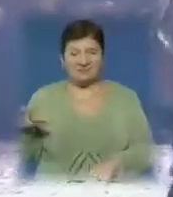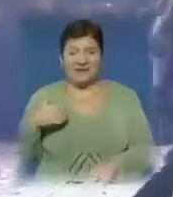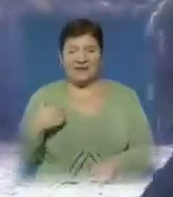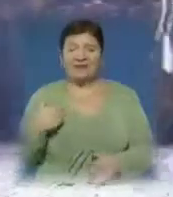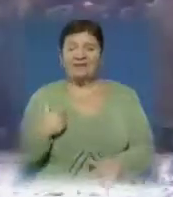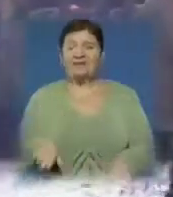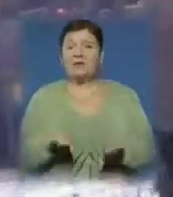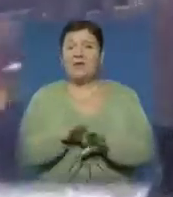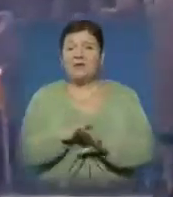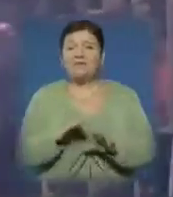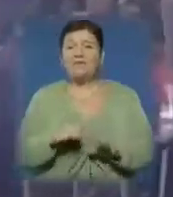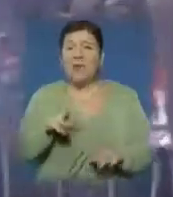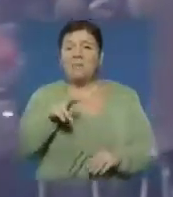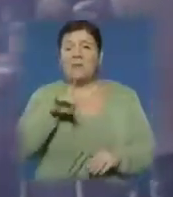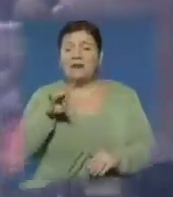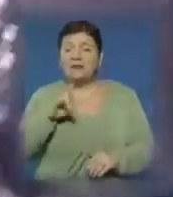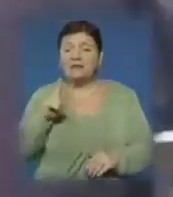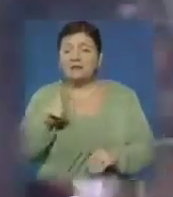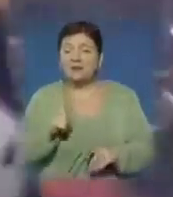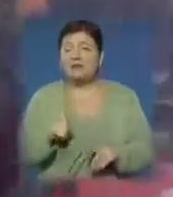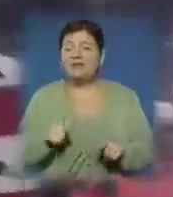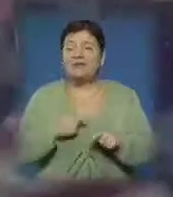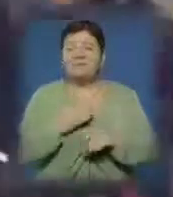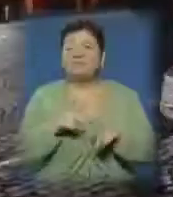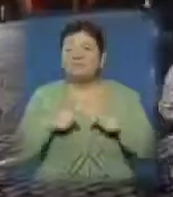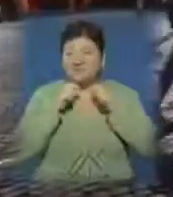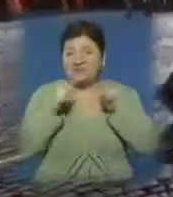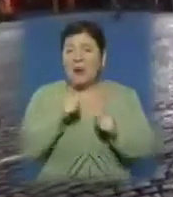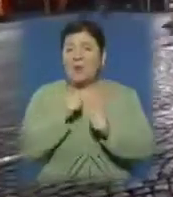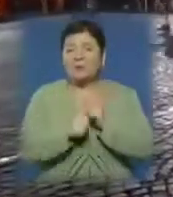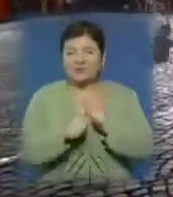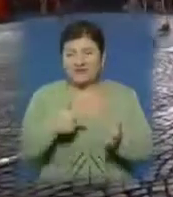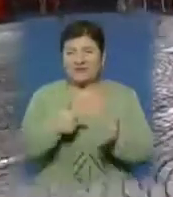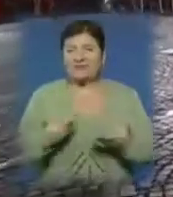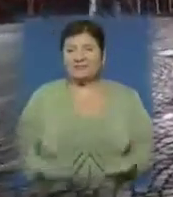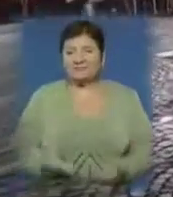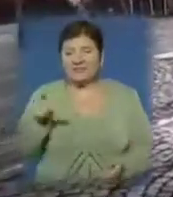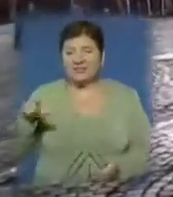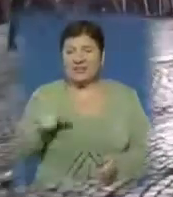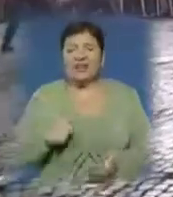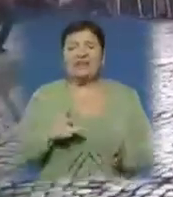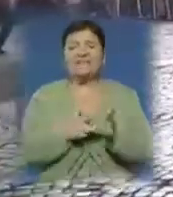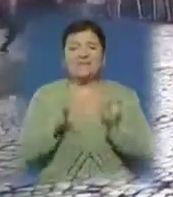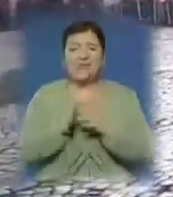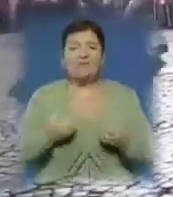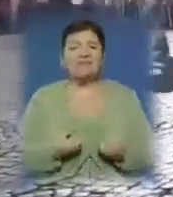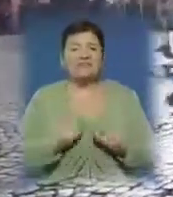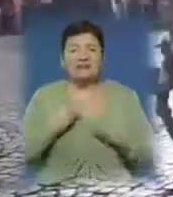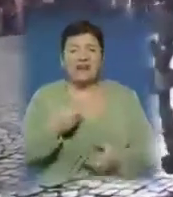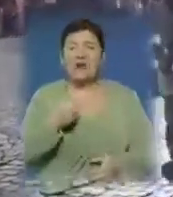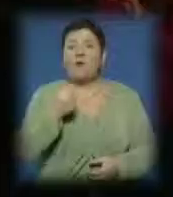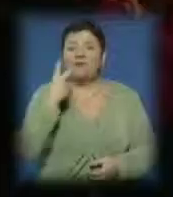римського воїна Мартина, що пожертвував шматок свого плаща бідняку, знає кожен містянин. А День Святого Мартина в Європі відзначають 11